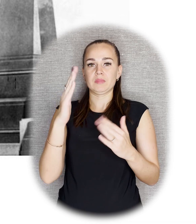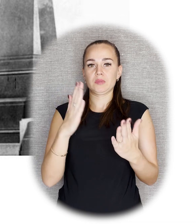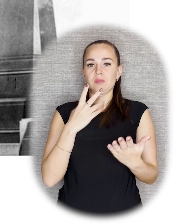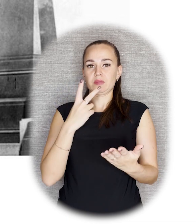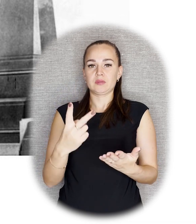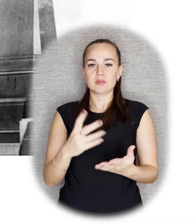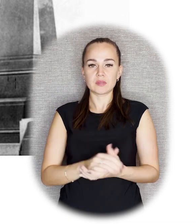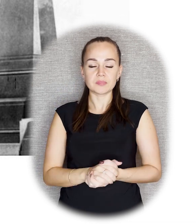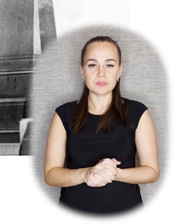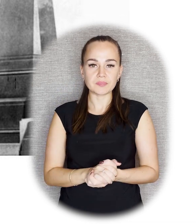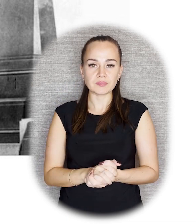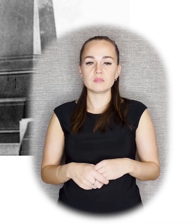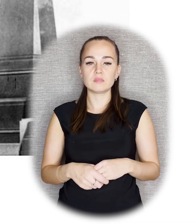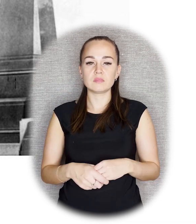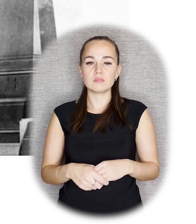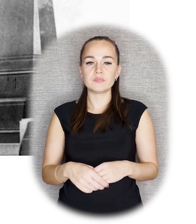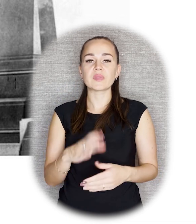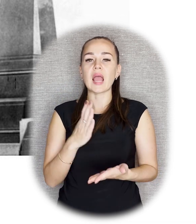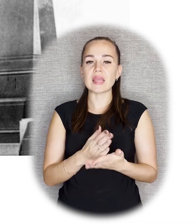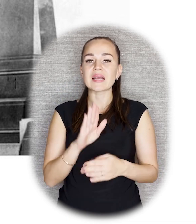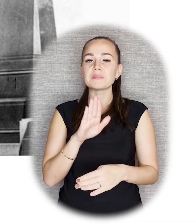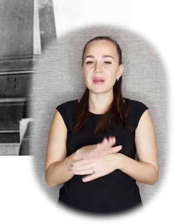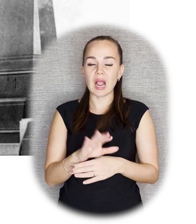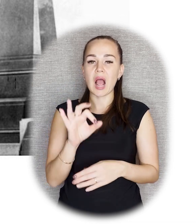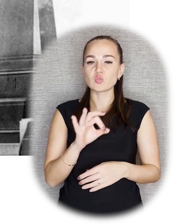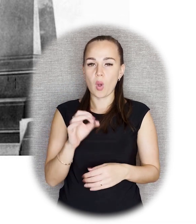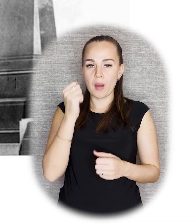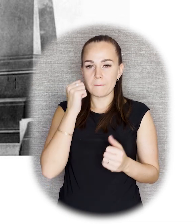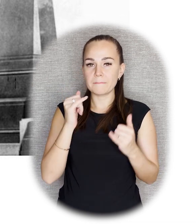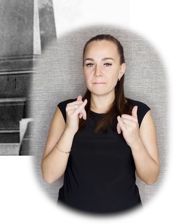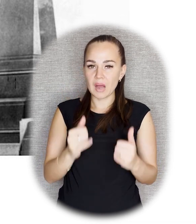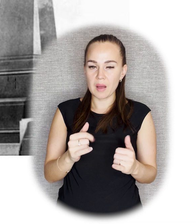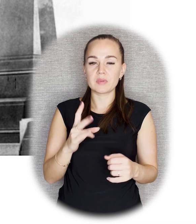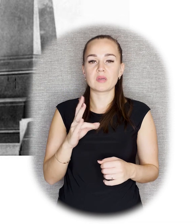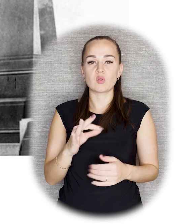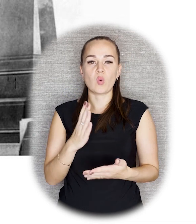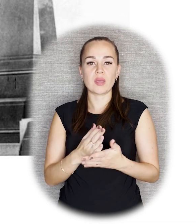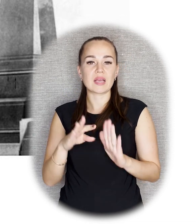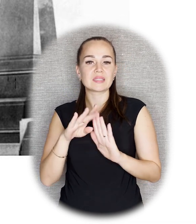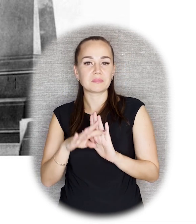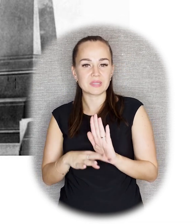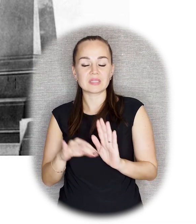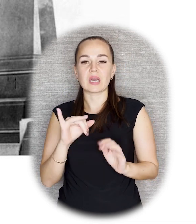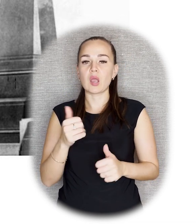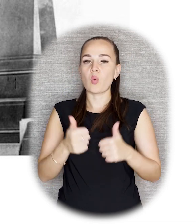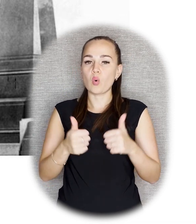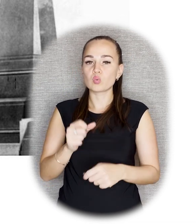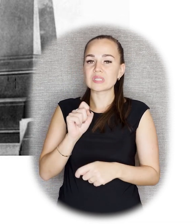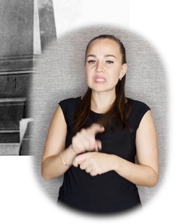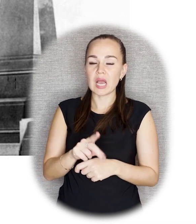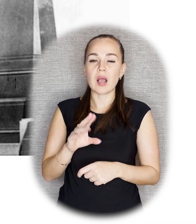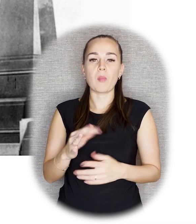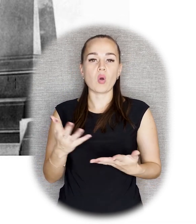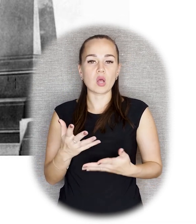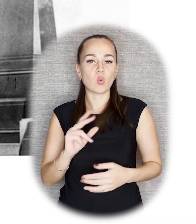С одной стороны, у нас есть декрет о памятниках республики, а с другой стороны, есть вот этот список и есть конкурс-заказ, по которому